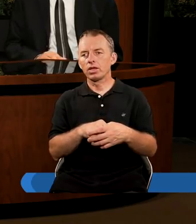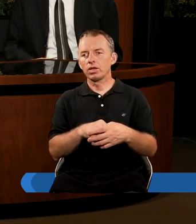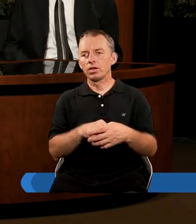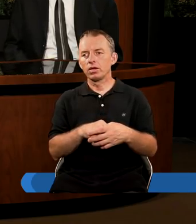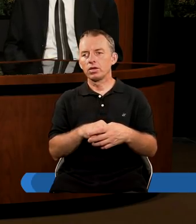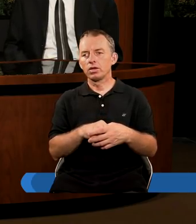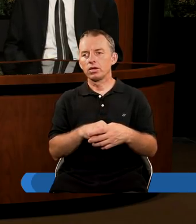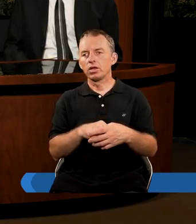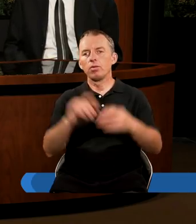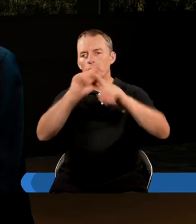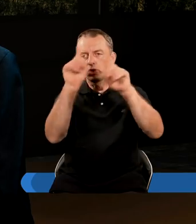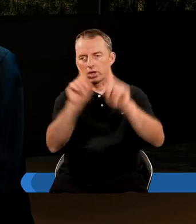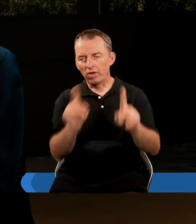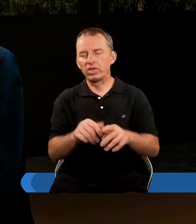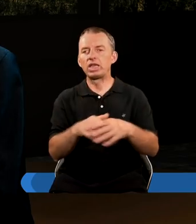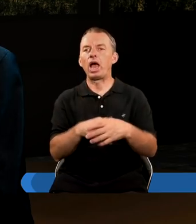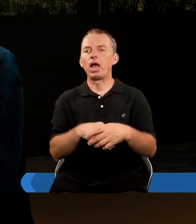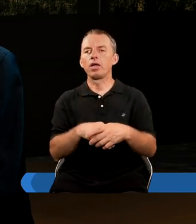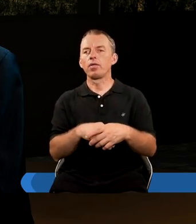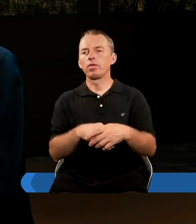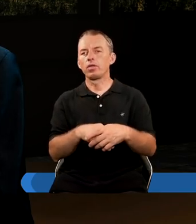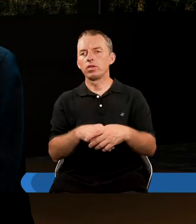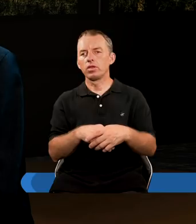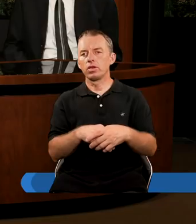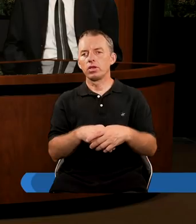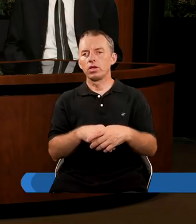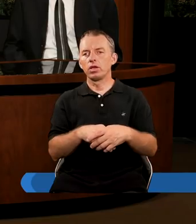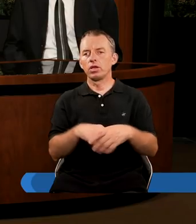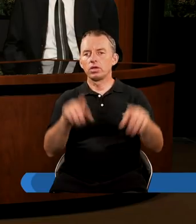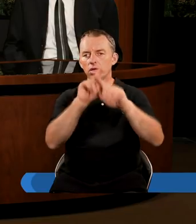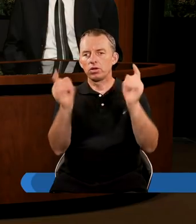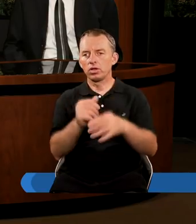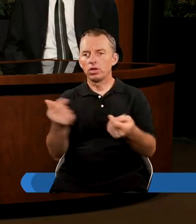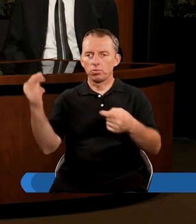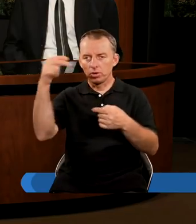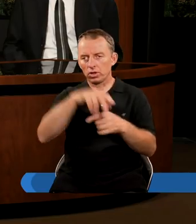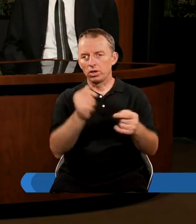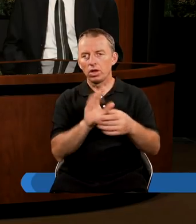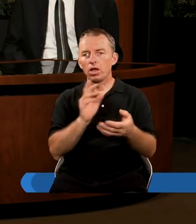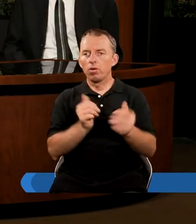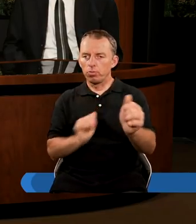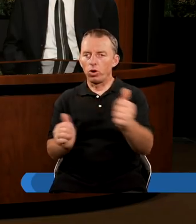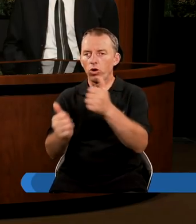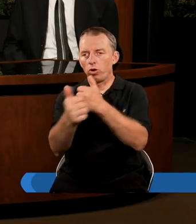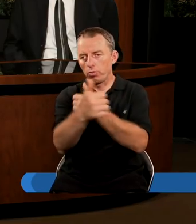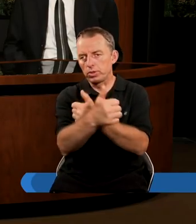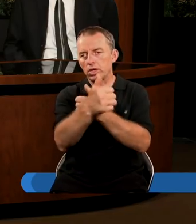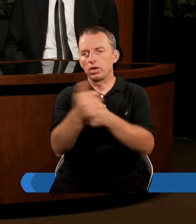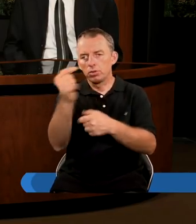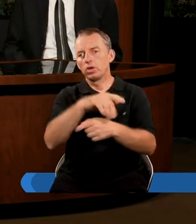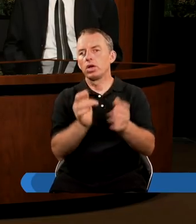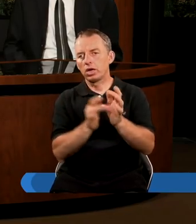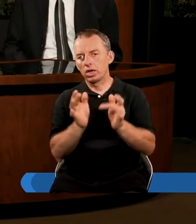To jest mowa o błyskawicy. Że błyskawica taka przez całą Ziemię przechodząca będzie poprzedzać to przyjście.